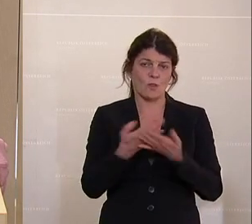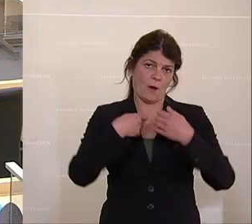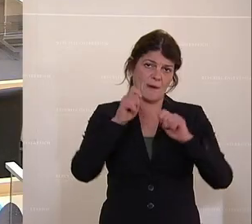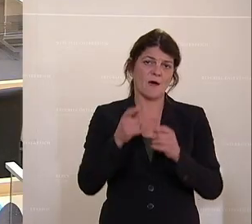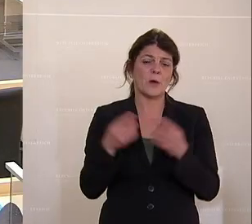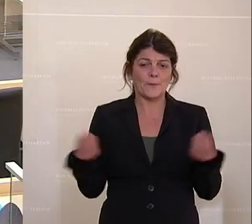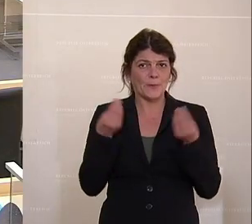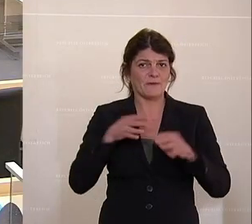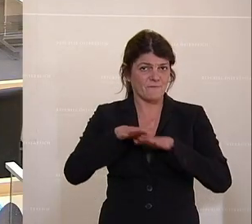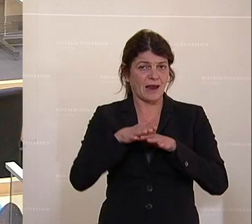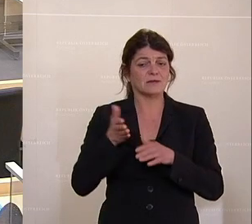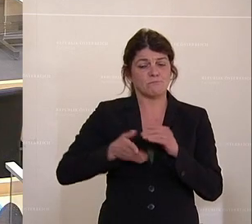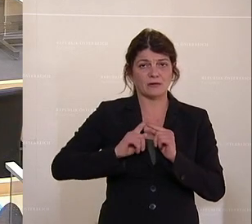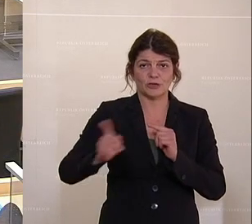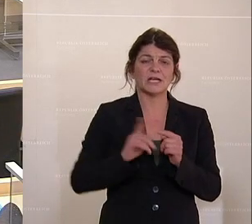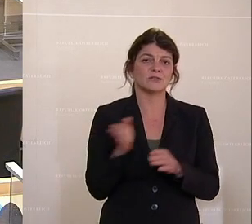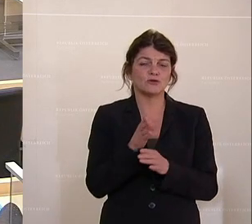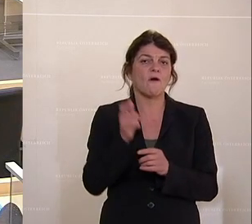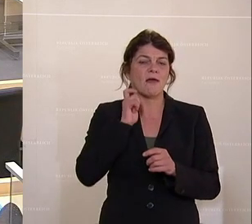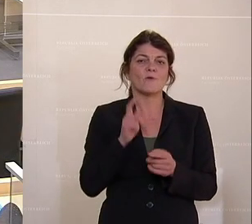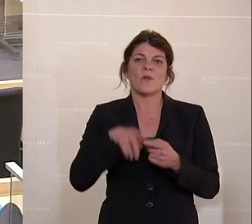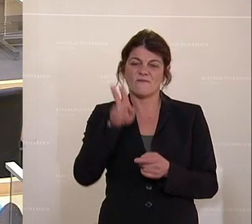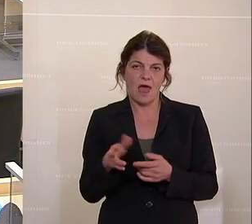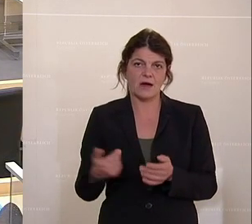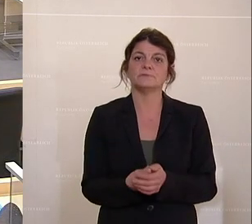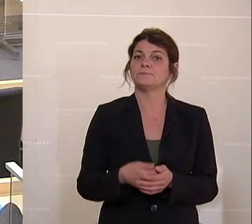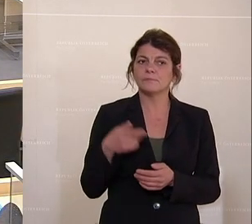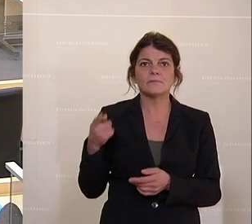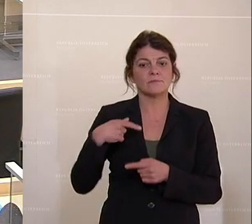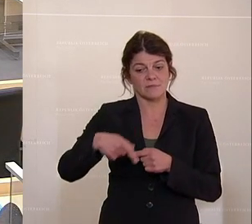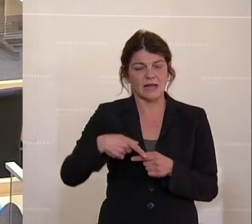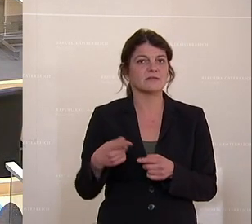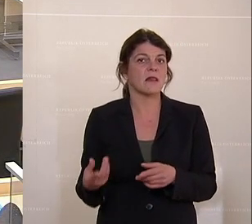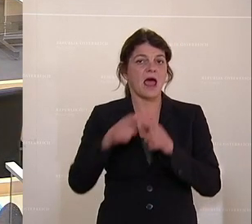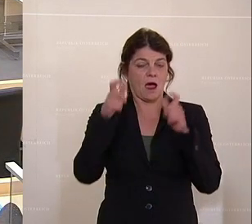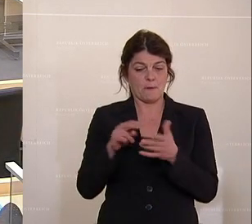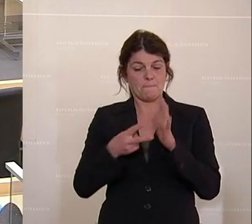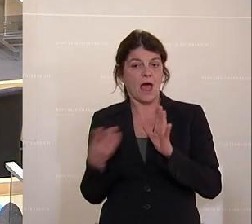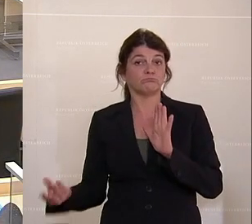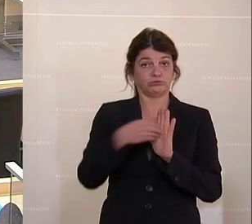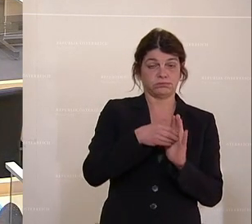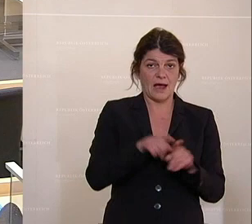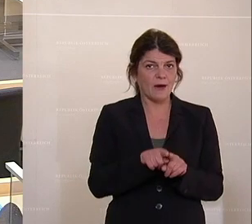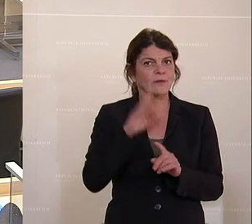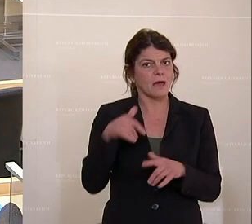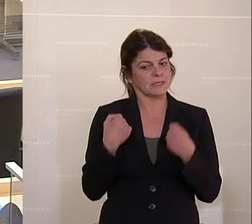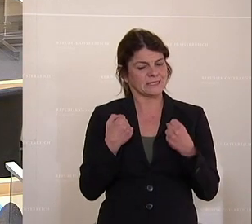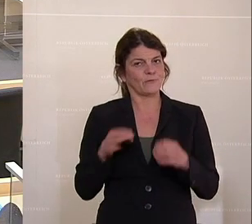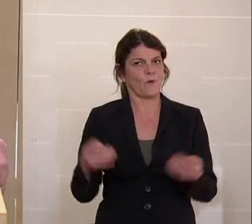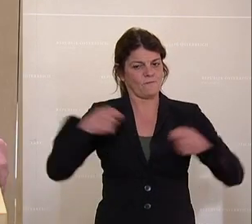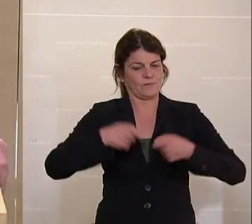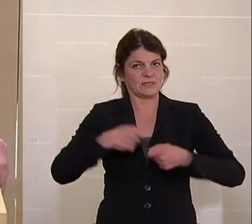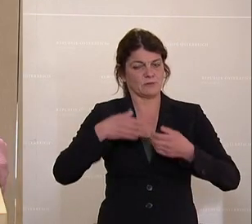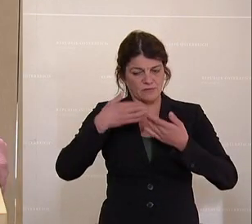Güterverkehrsbahnstrecke zwischen Klagenfurt und Villach durch die Aufnahme in den nächsten Rahmenplan zur entsprechenden Sicherung der Finanzierung der